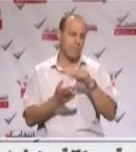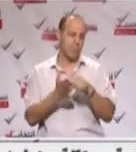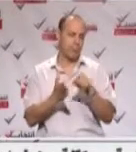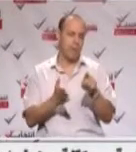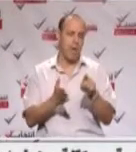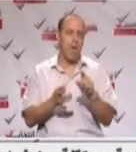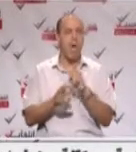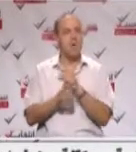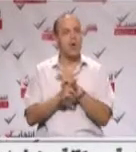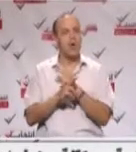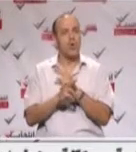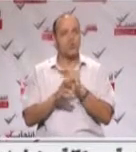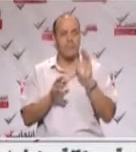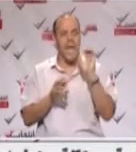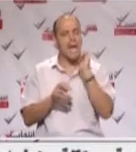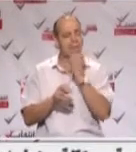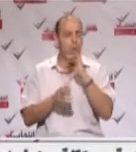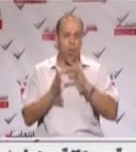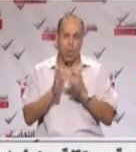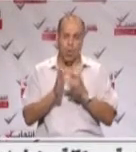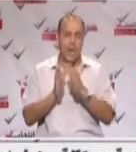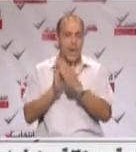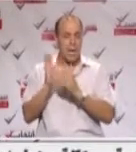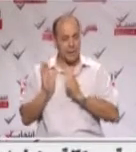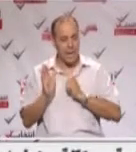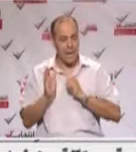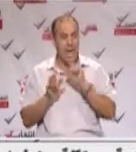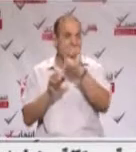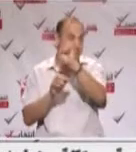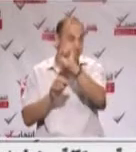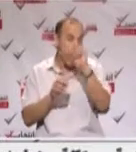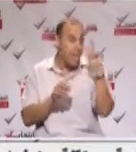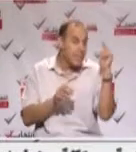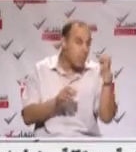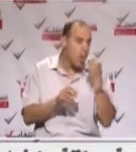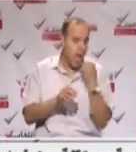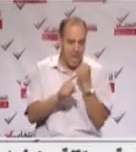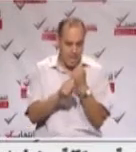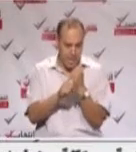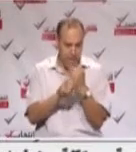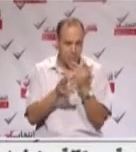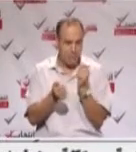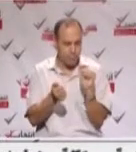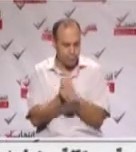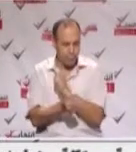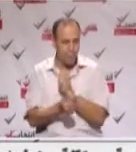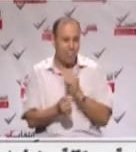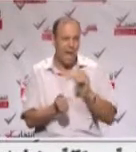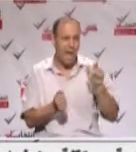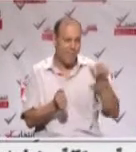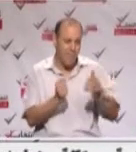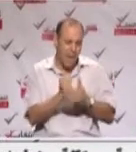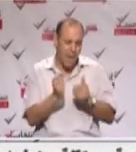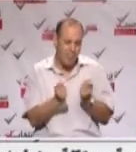وعطل الأعياد الدينية والوطنية والقائمة المستقلة الأمل لشعار هسبول سوف تعمل على أعفاء صغار الفلاحين